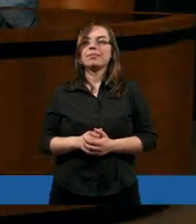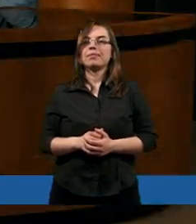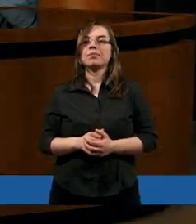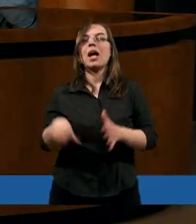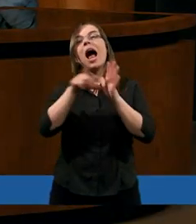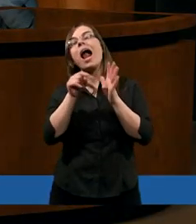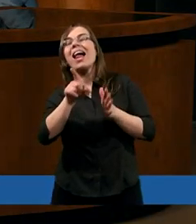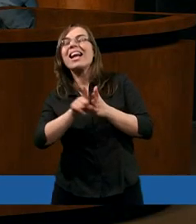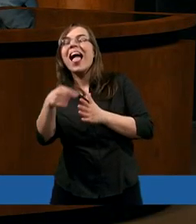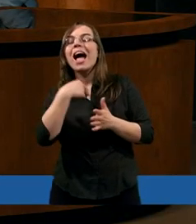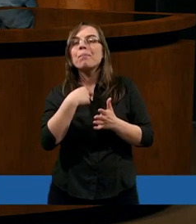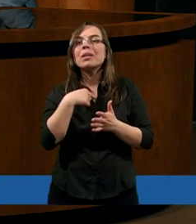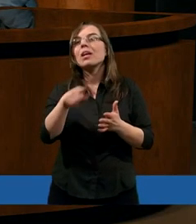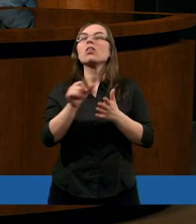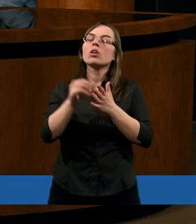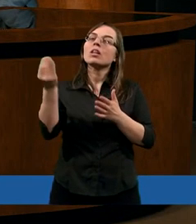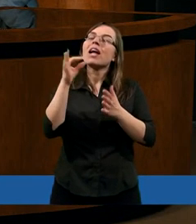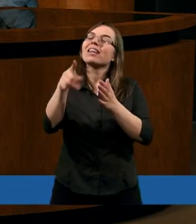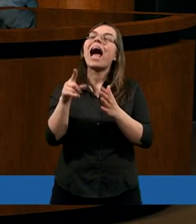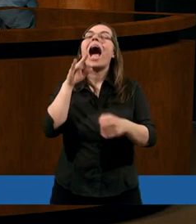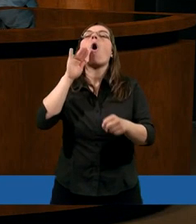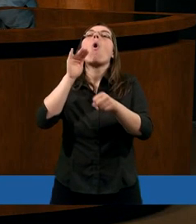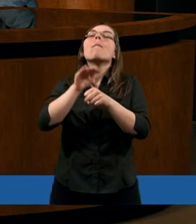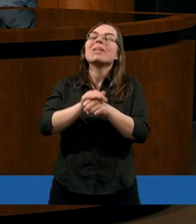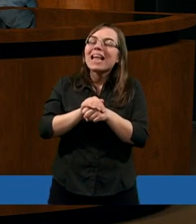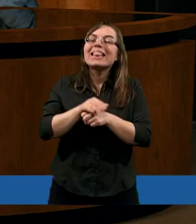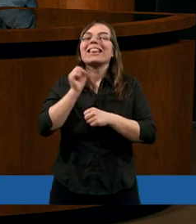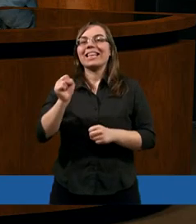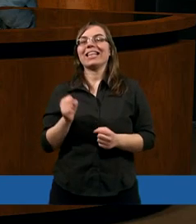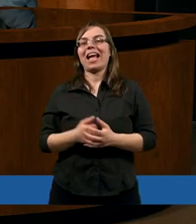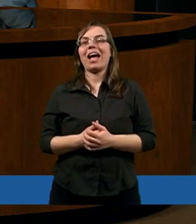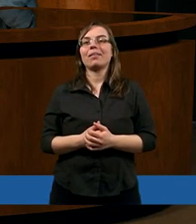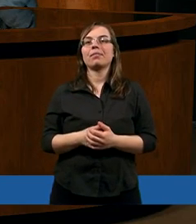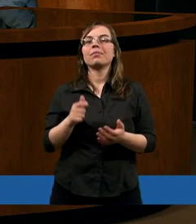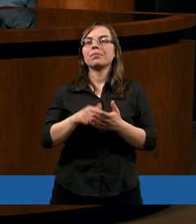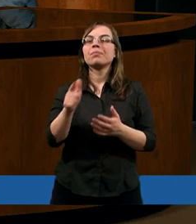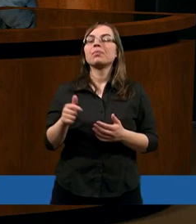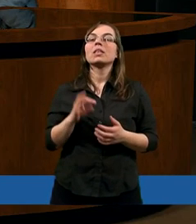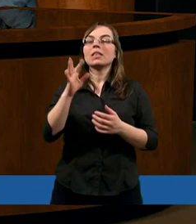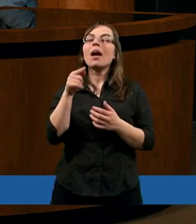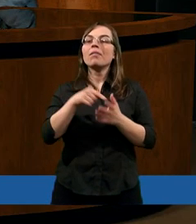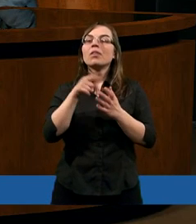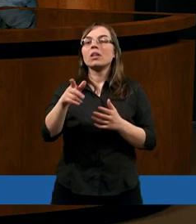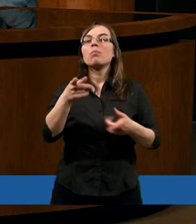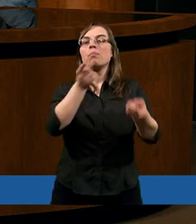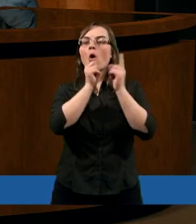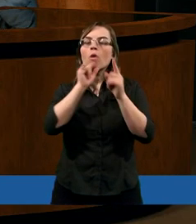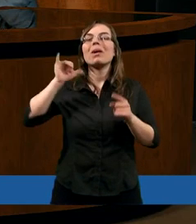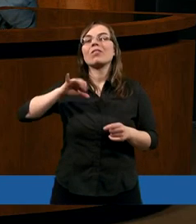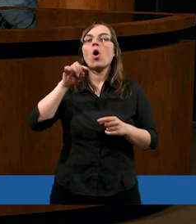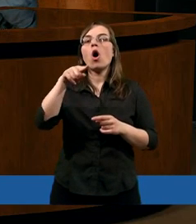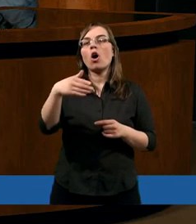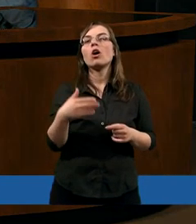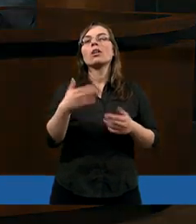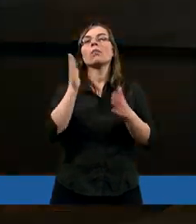Ale dla mnie ten szósty wiersz jeszcze, ta obietnica. To może za chwileczkę, tak, bo rozmawiamy sobie o